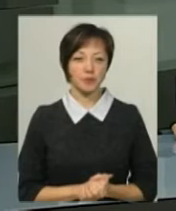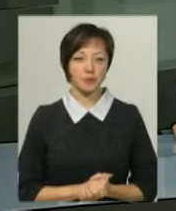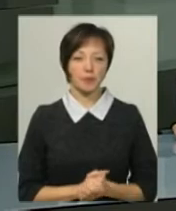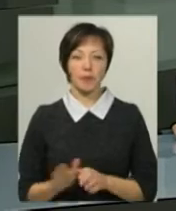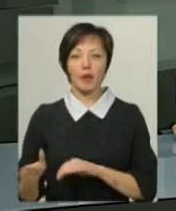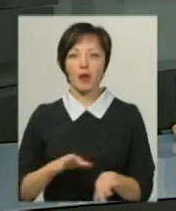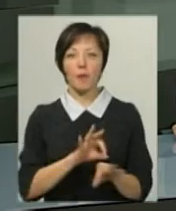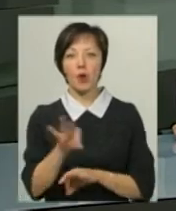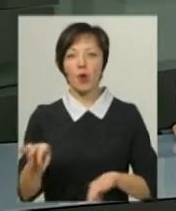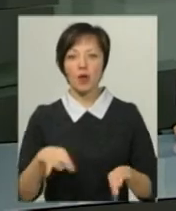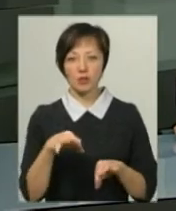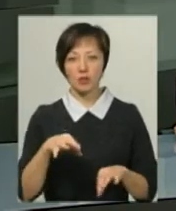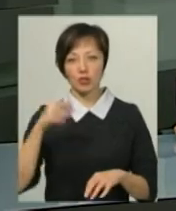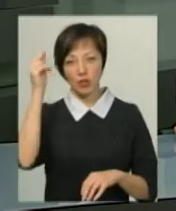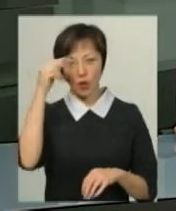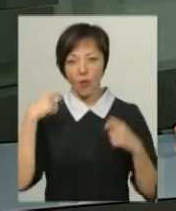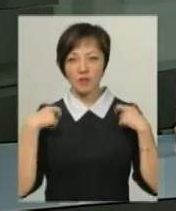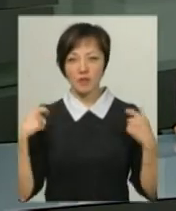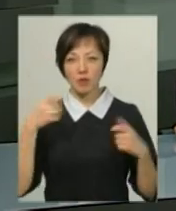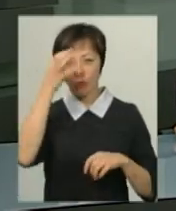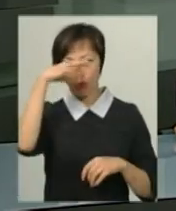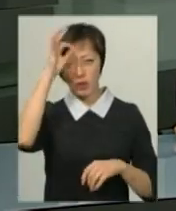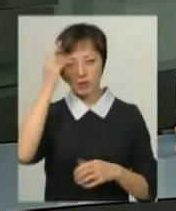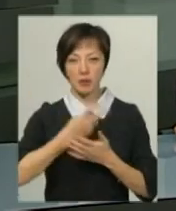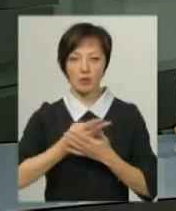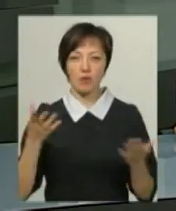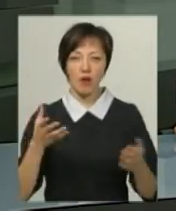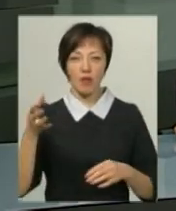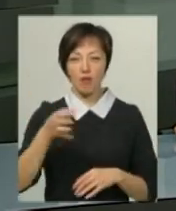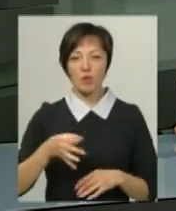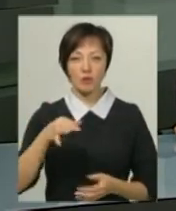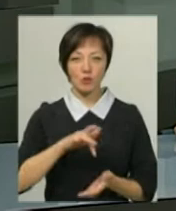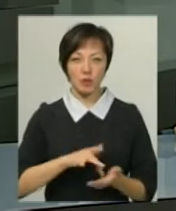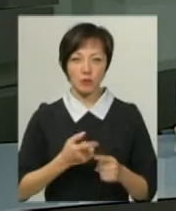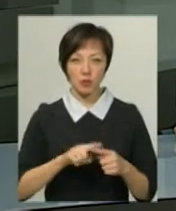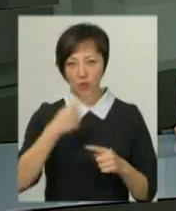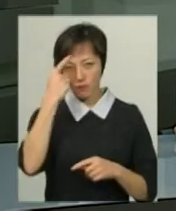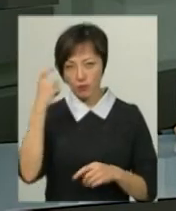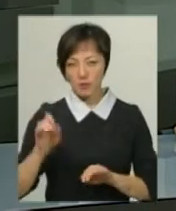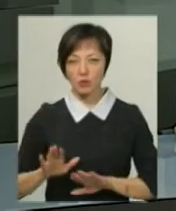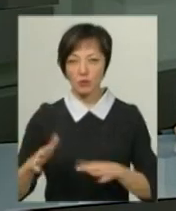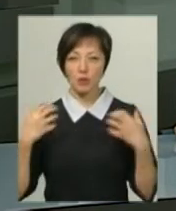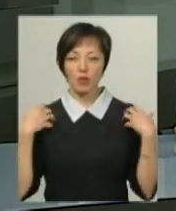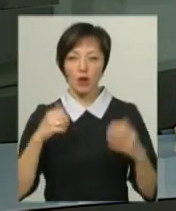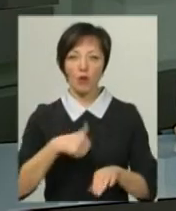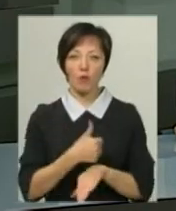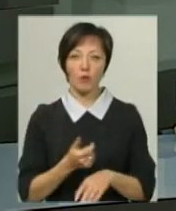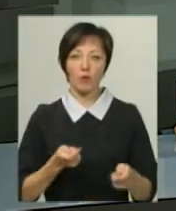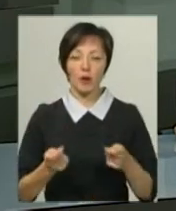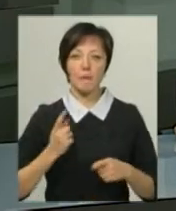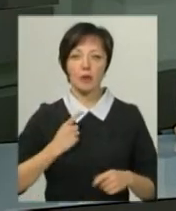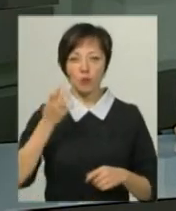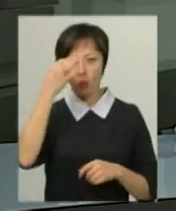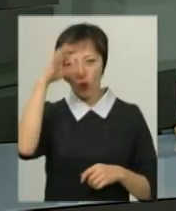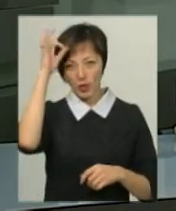Проект «Шкільний офіцер поліції» сьогодні вперше презентували в обласному центрі. Про це повідомила заступник начальника головного управління патрульної